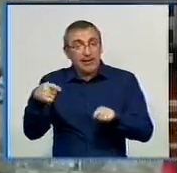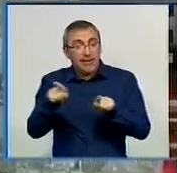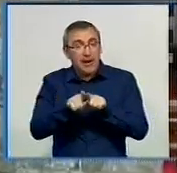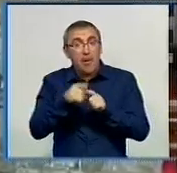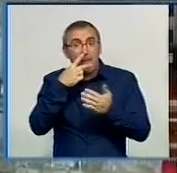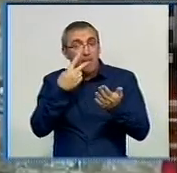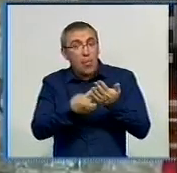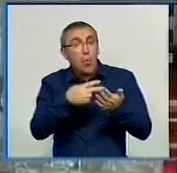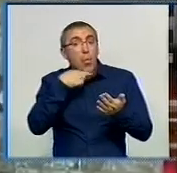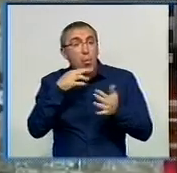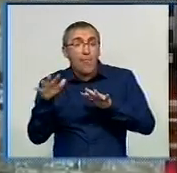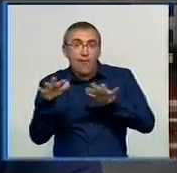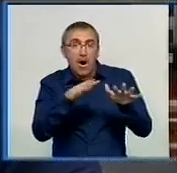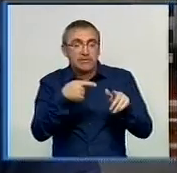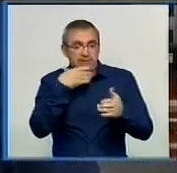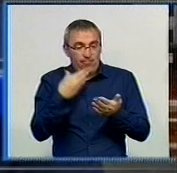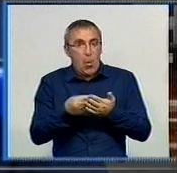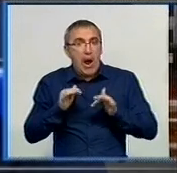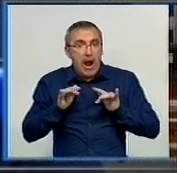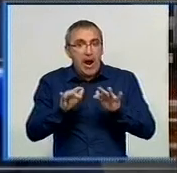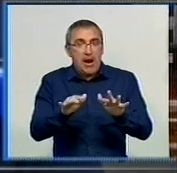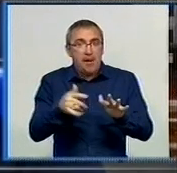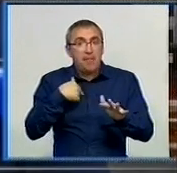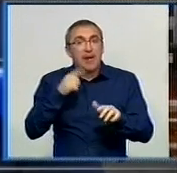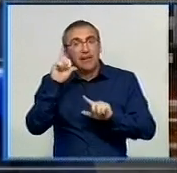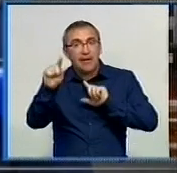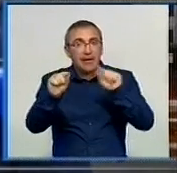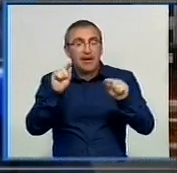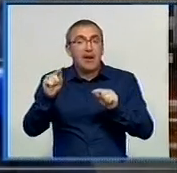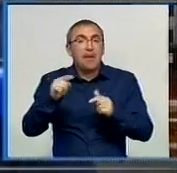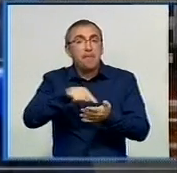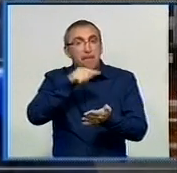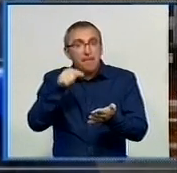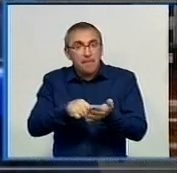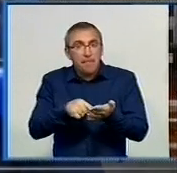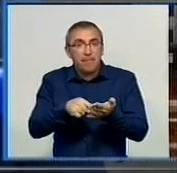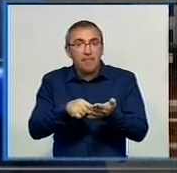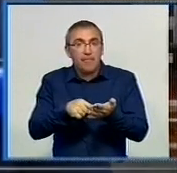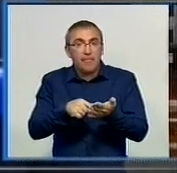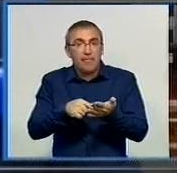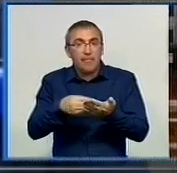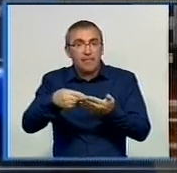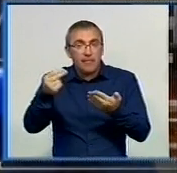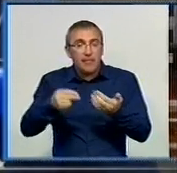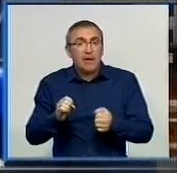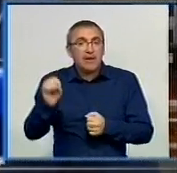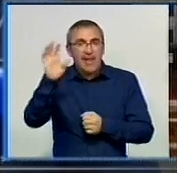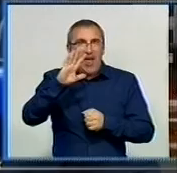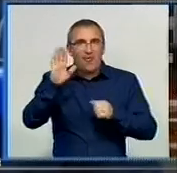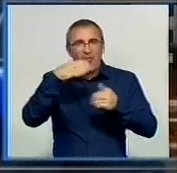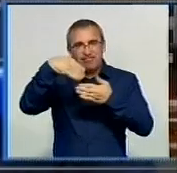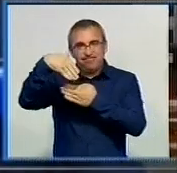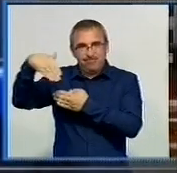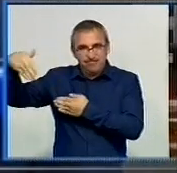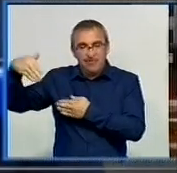привертають увагу до своєї акції. Ми їдемо містами на євроавтобусі, який задекорований європейською символікою, просто